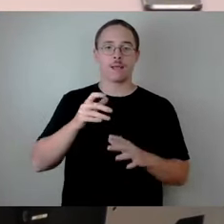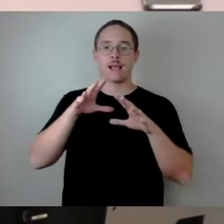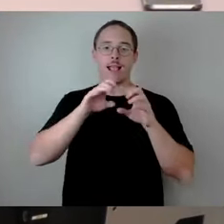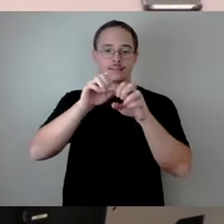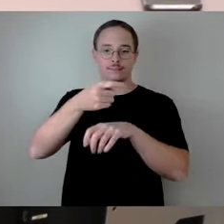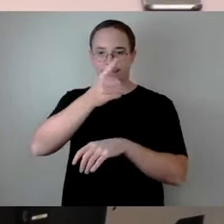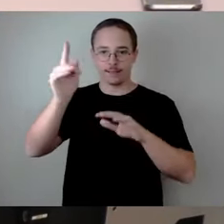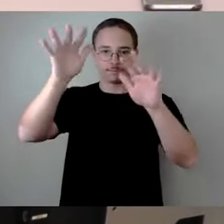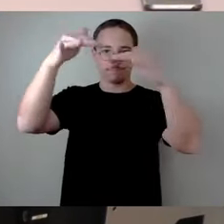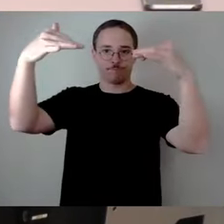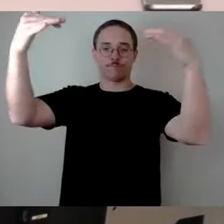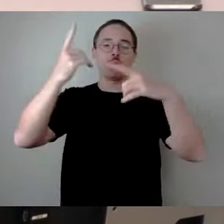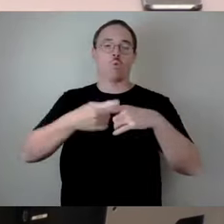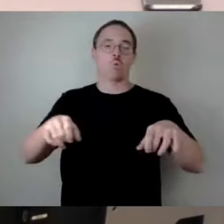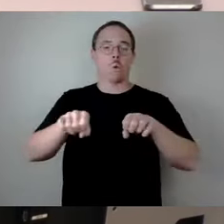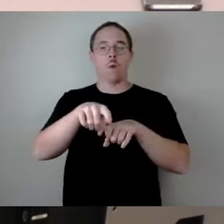Empore und im Livestream.